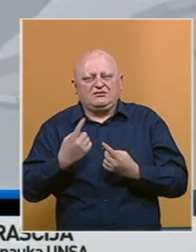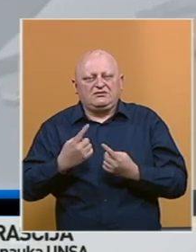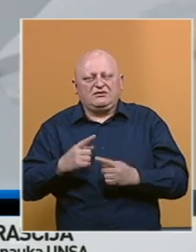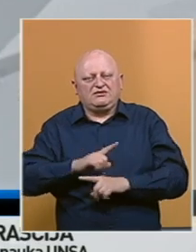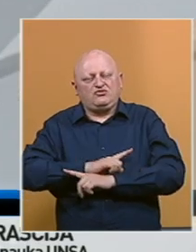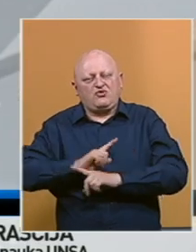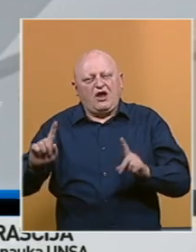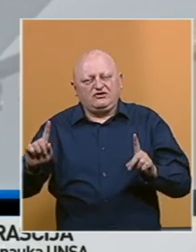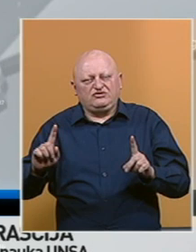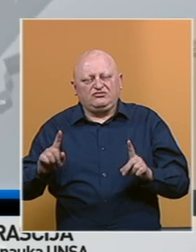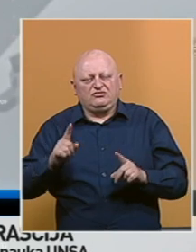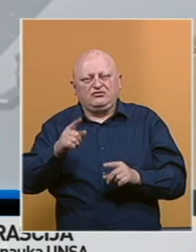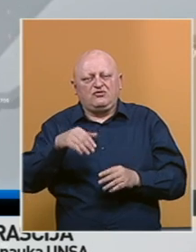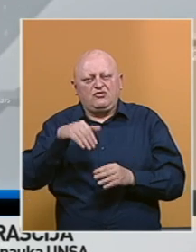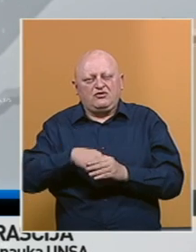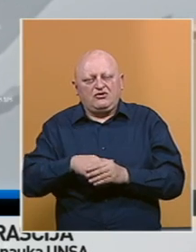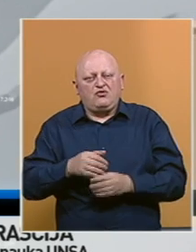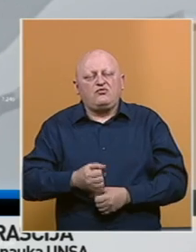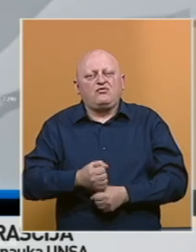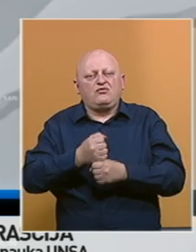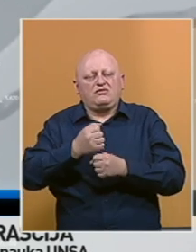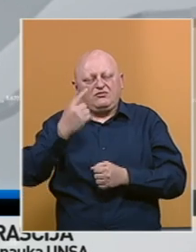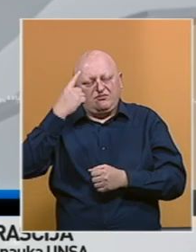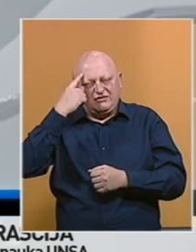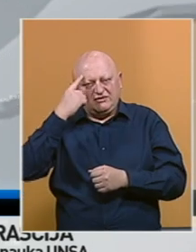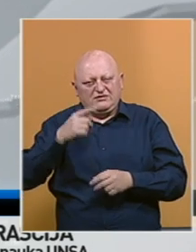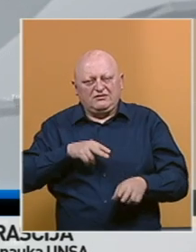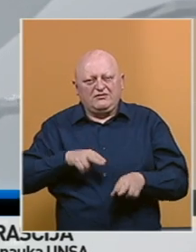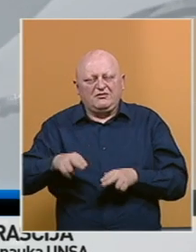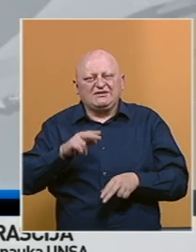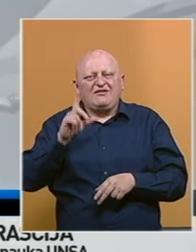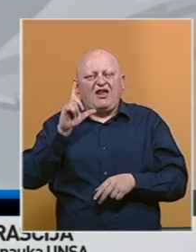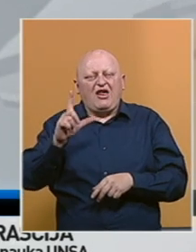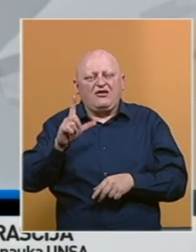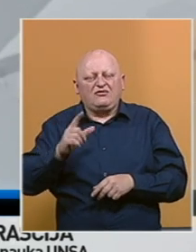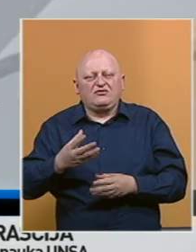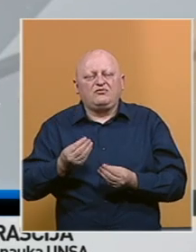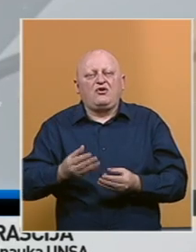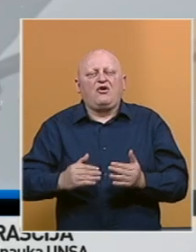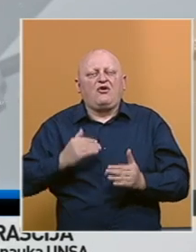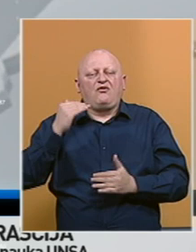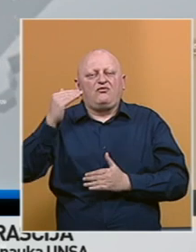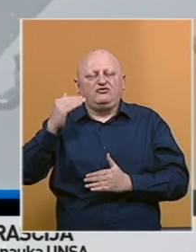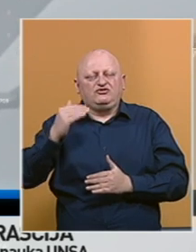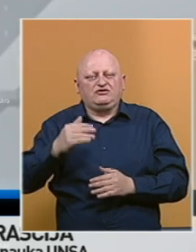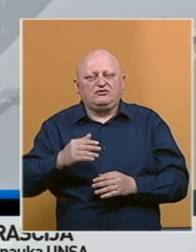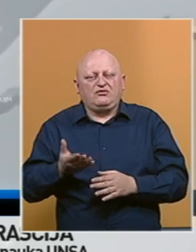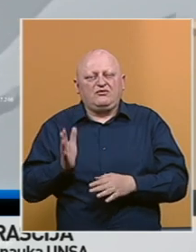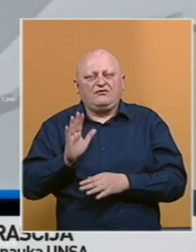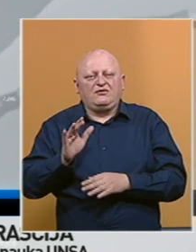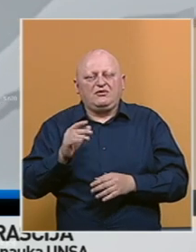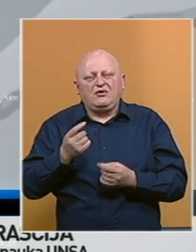drugačija i umjesto podrške mislim da će ministar Lavrov puno više biti u misiji